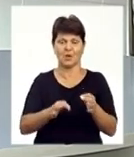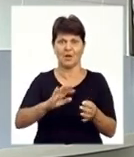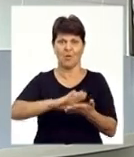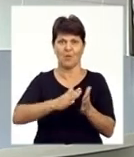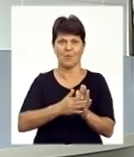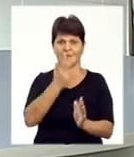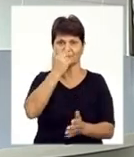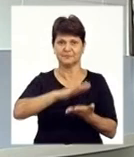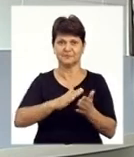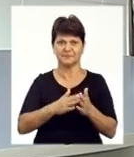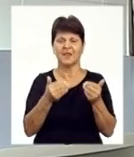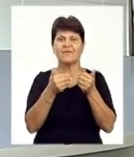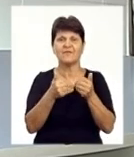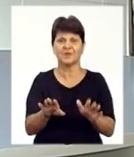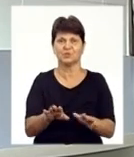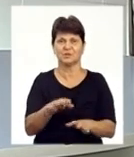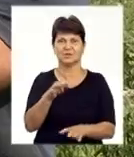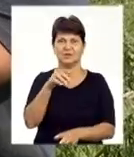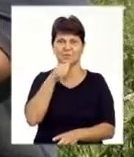року їх випустили майже 2 тисячі.